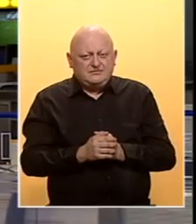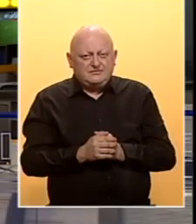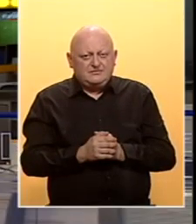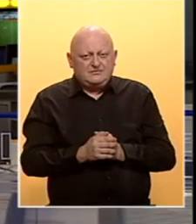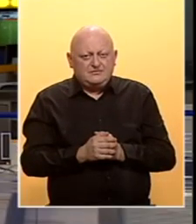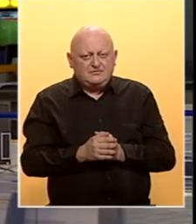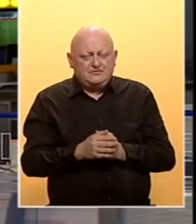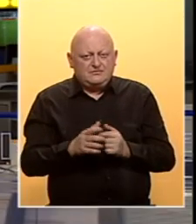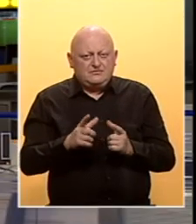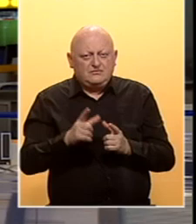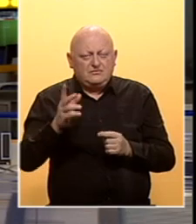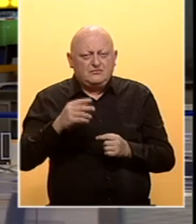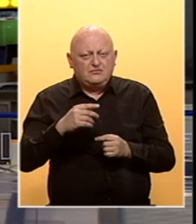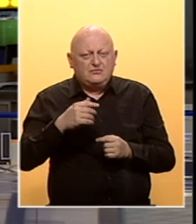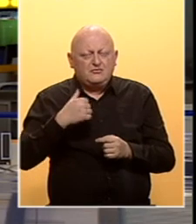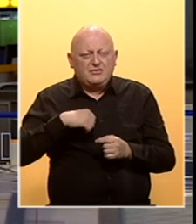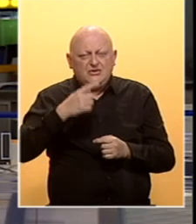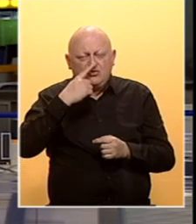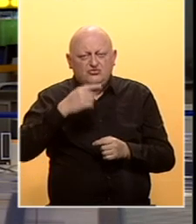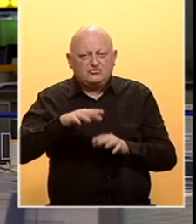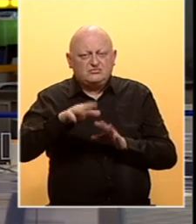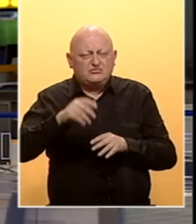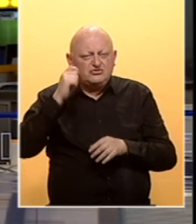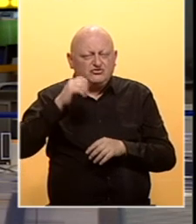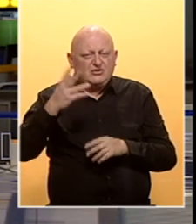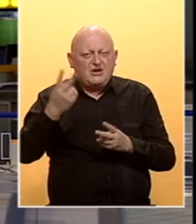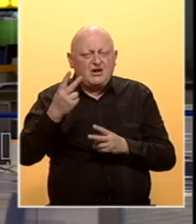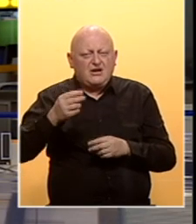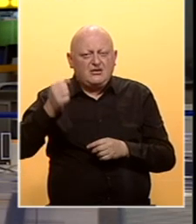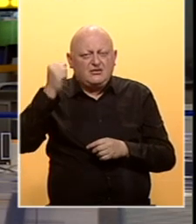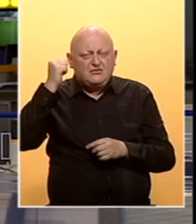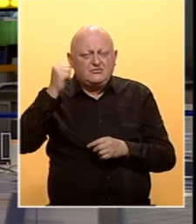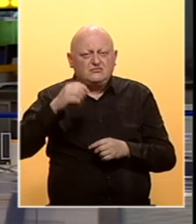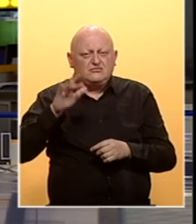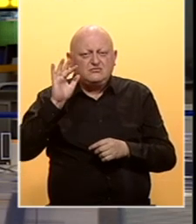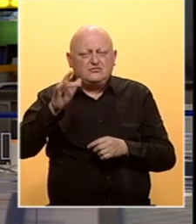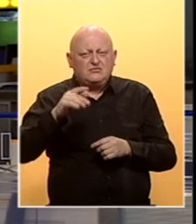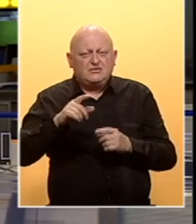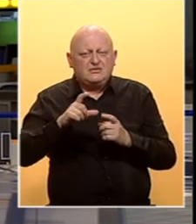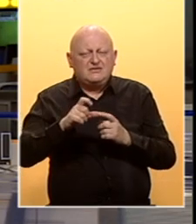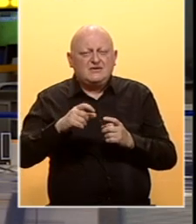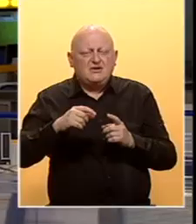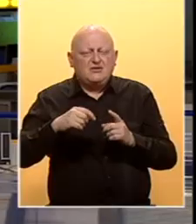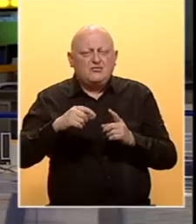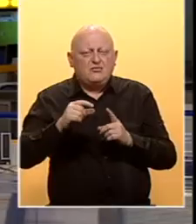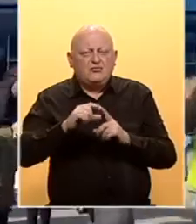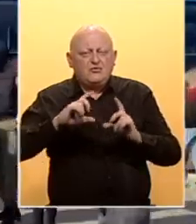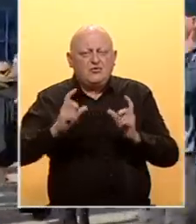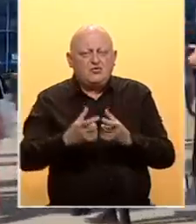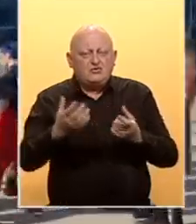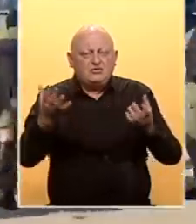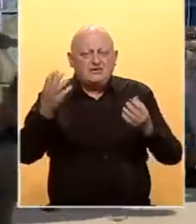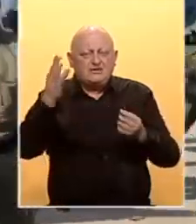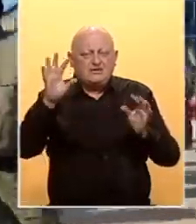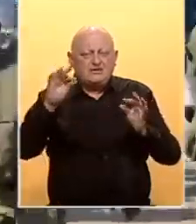U Minskoj je održan ženski marš koji je opozicija najavila kao probu inauguracije Svetlane Tikanovskaje. Uhopšeno je više od